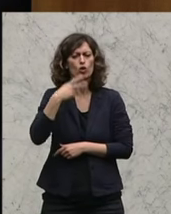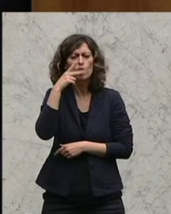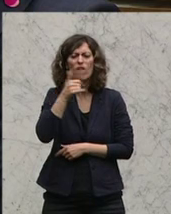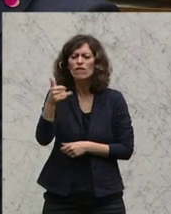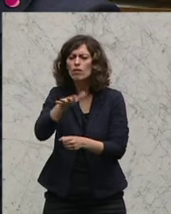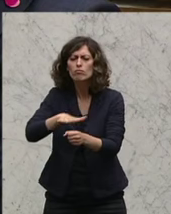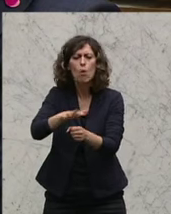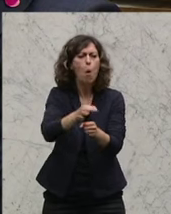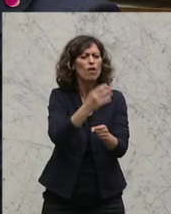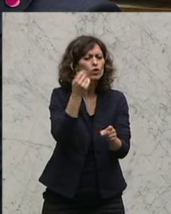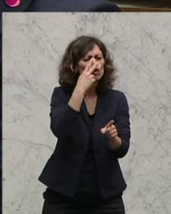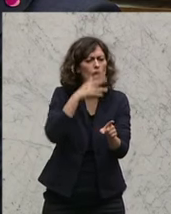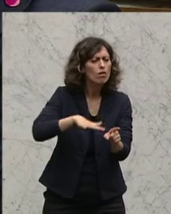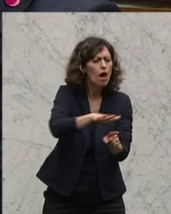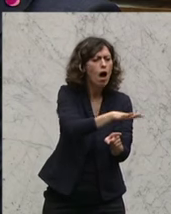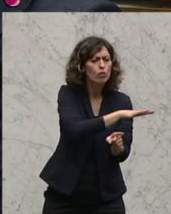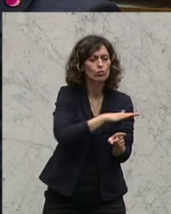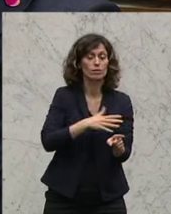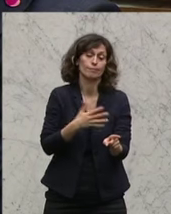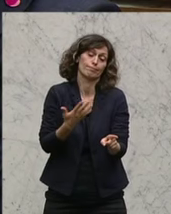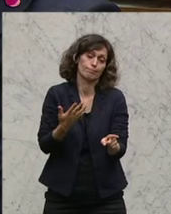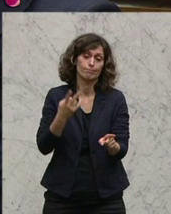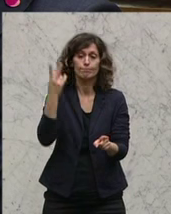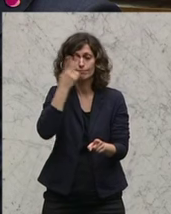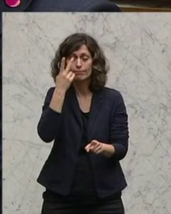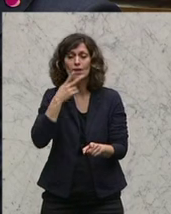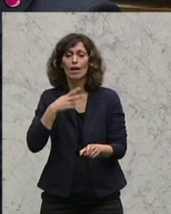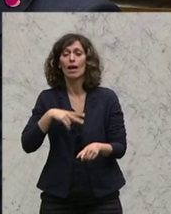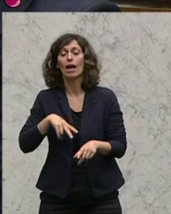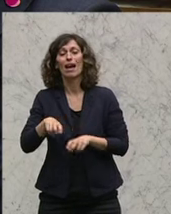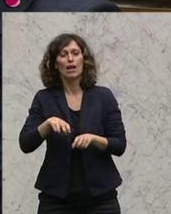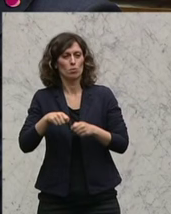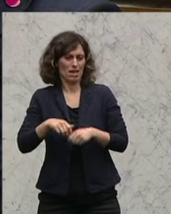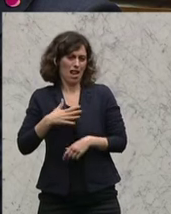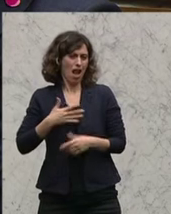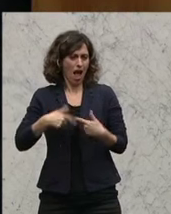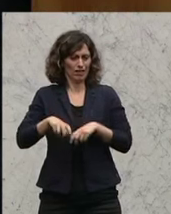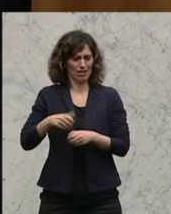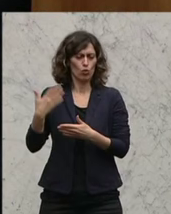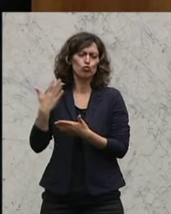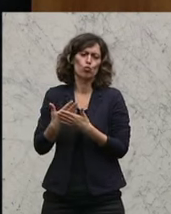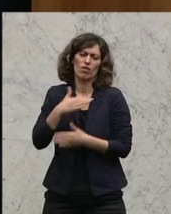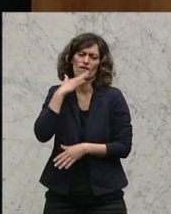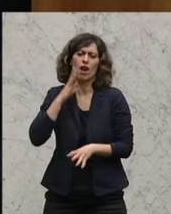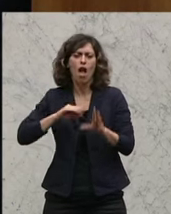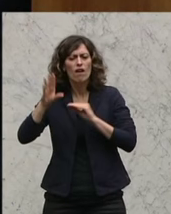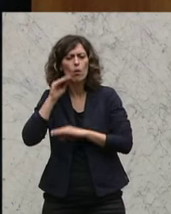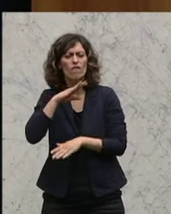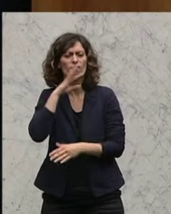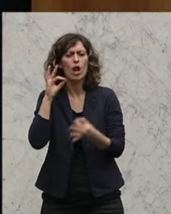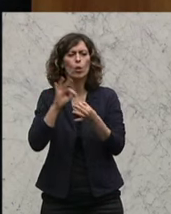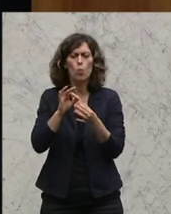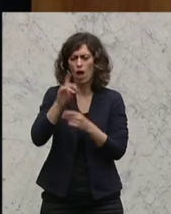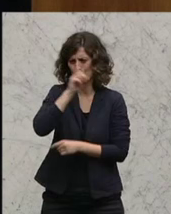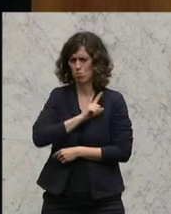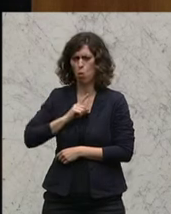vorgeht, vor sich geht. Natürlich hat man schon als Regierungsmitglied einer Landesregierung viel Erfahrung und viel Kontakt mit der